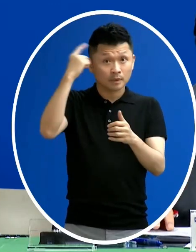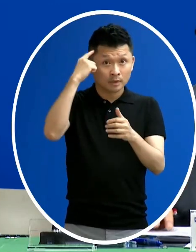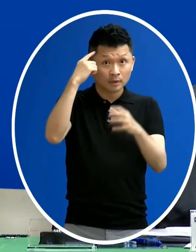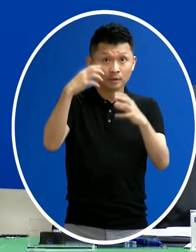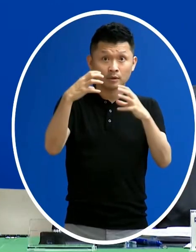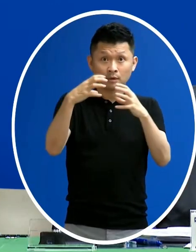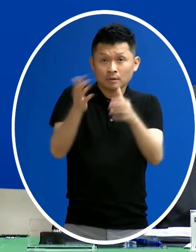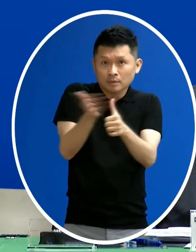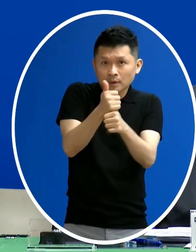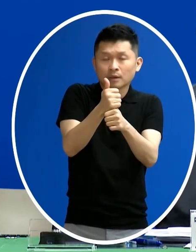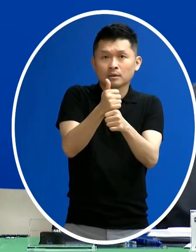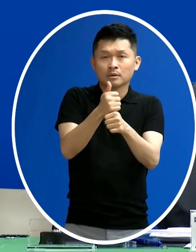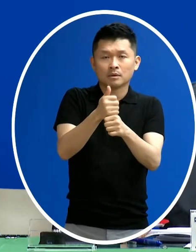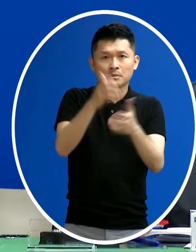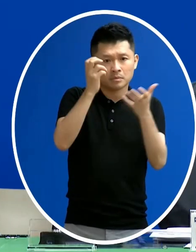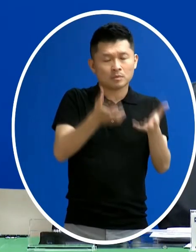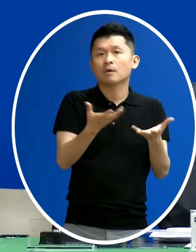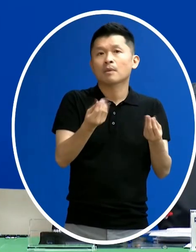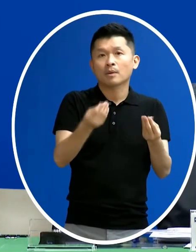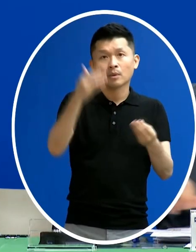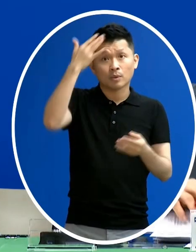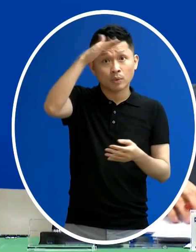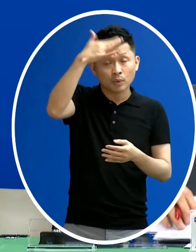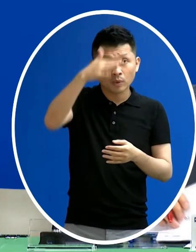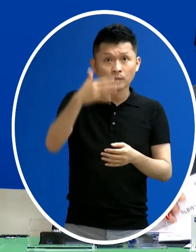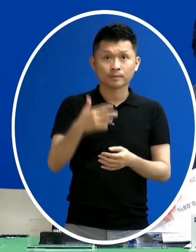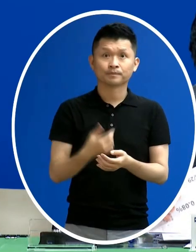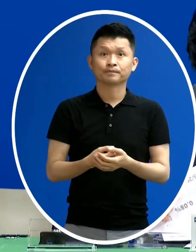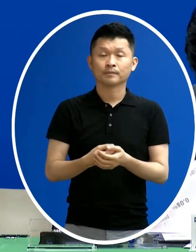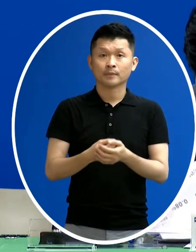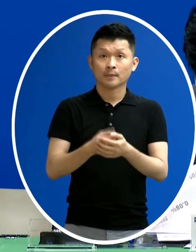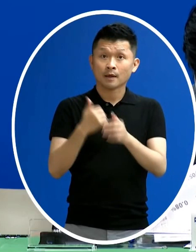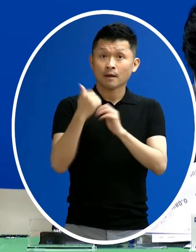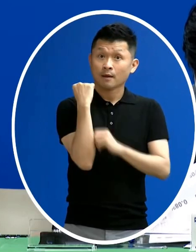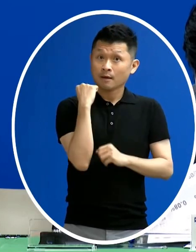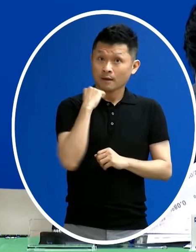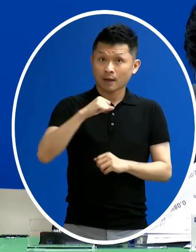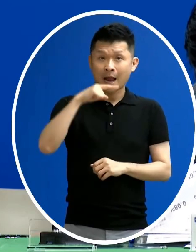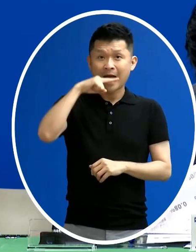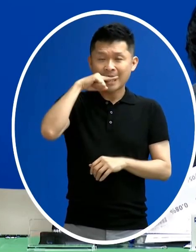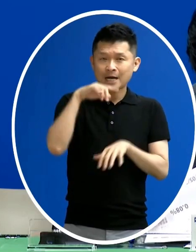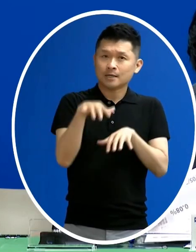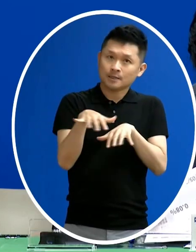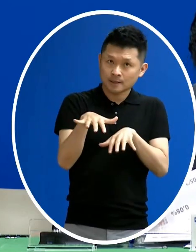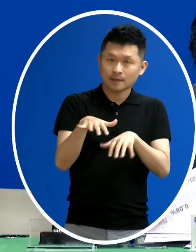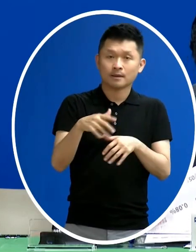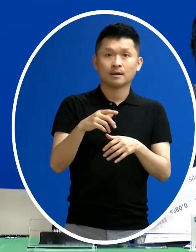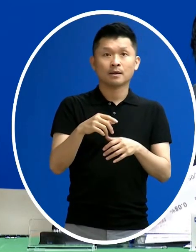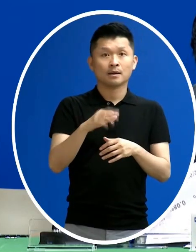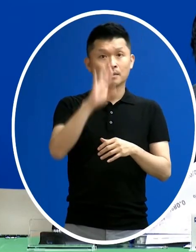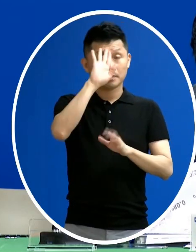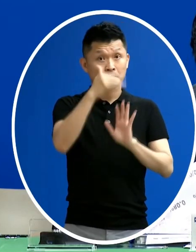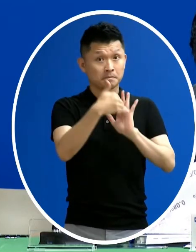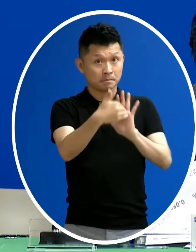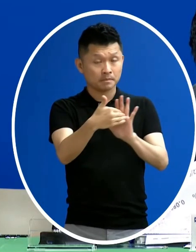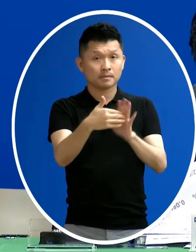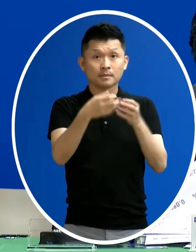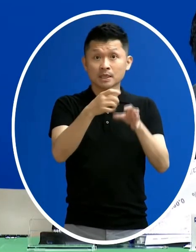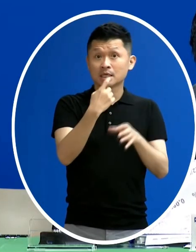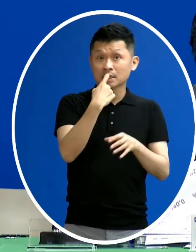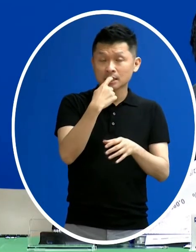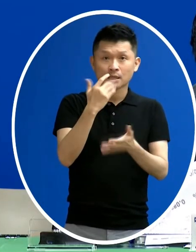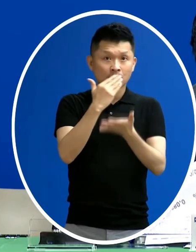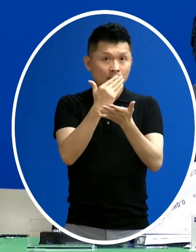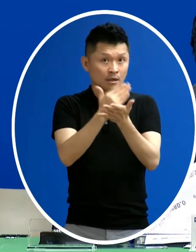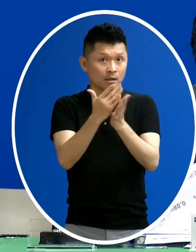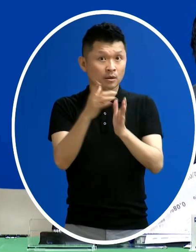腦失這種比較嚴重的情境 所以是使用抗癲癌藥物然後免疫球蛋白 還有降腦壓藥以及類固